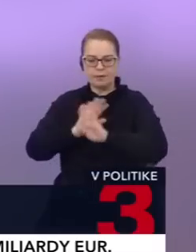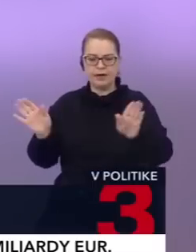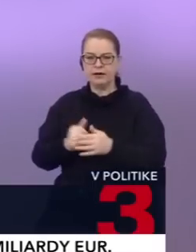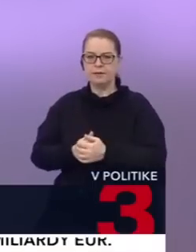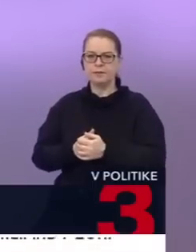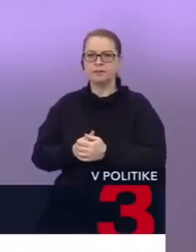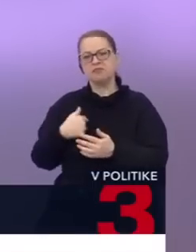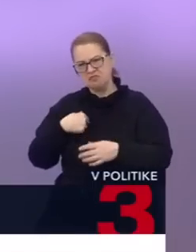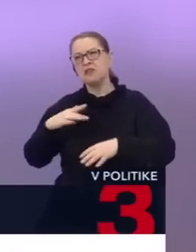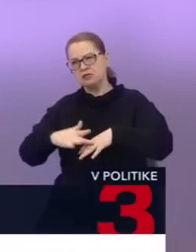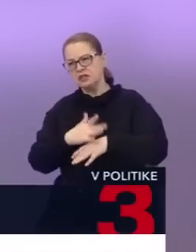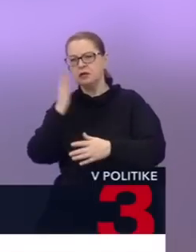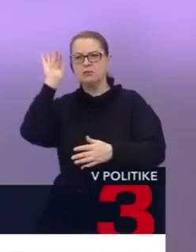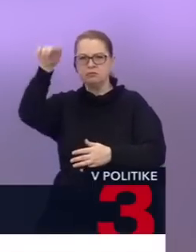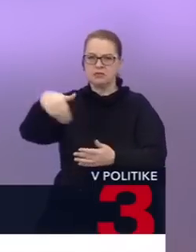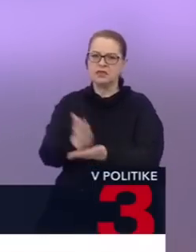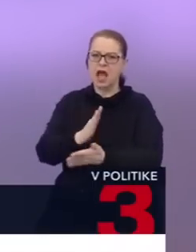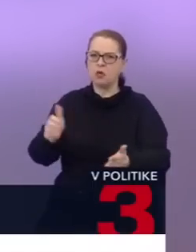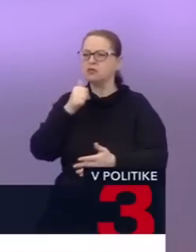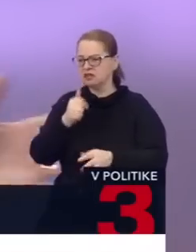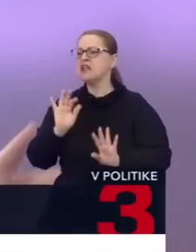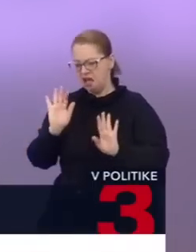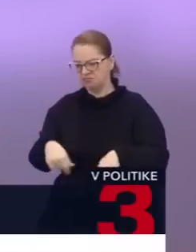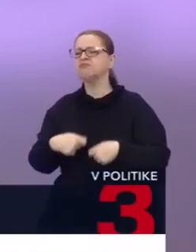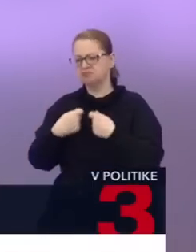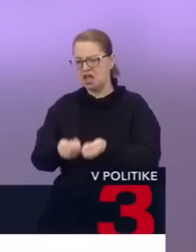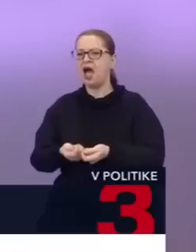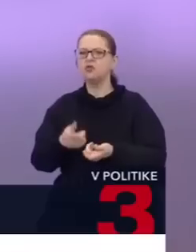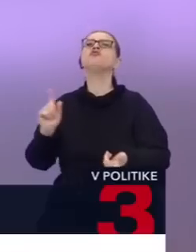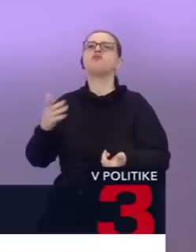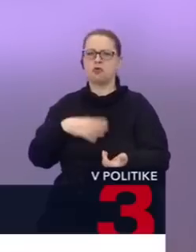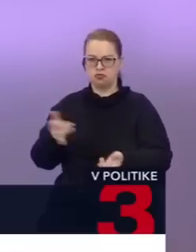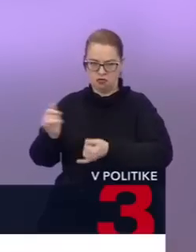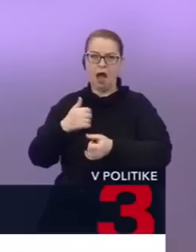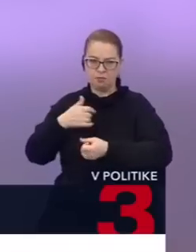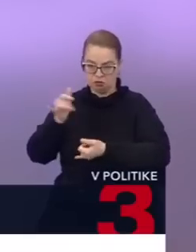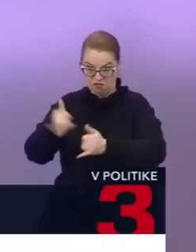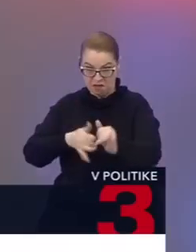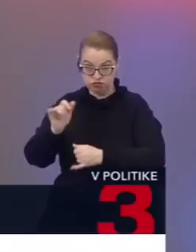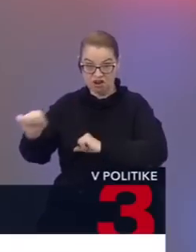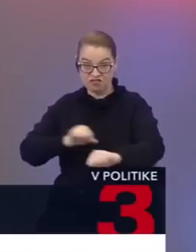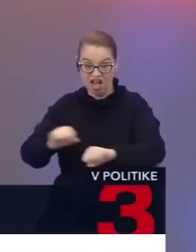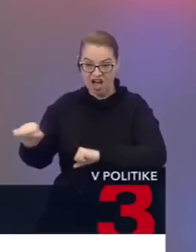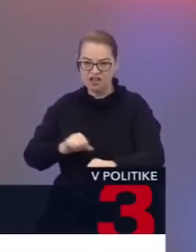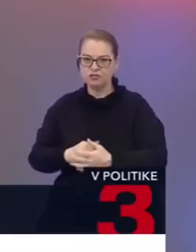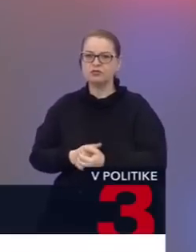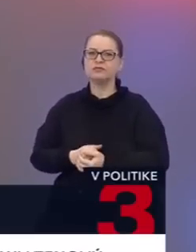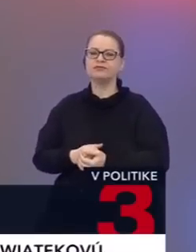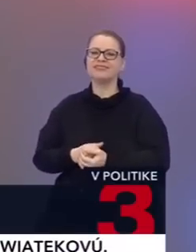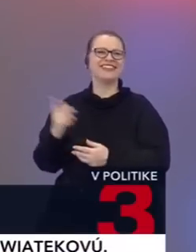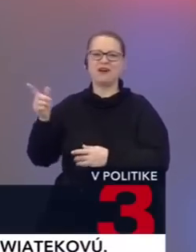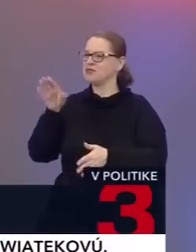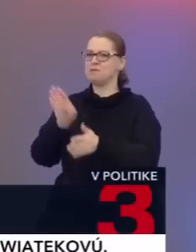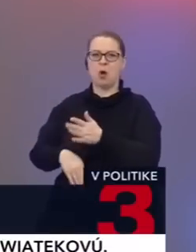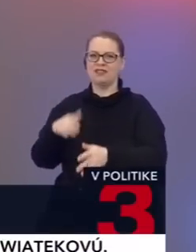konci dňa asi dajú, lebo však čo budú hovoriť, že chcú, aby sa tu vládlo do februára, ale to je teraz opäť vedlejšie. To si myslím, že oni budú tí poslední, ktorí budú chcieť,